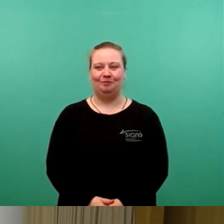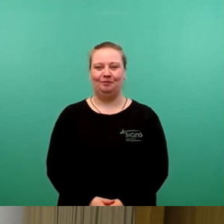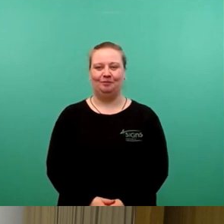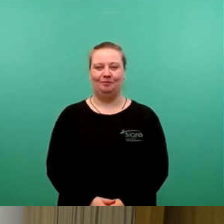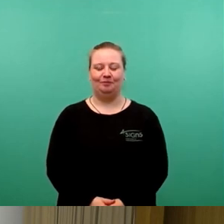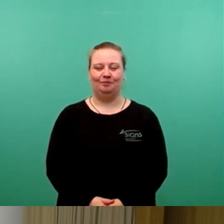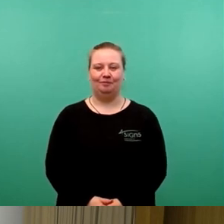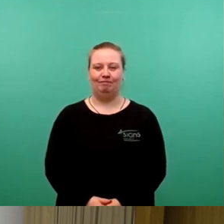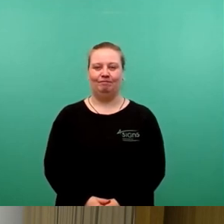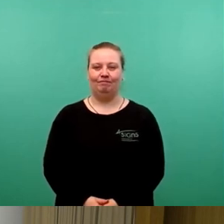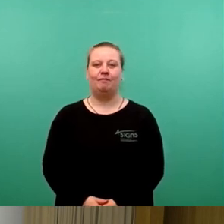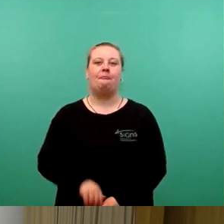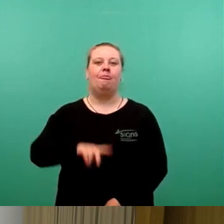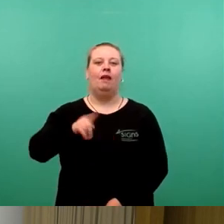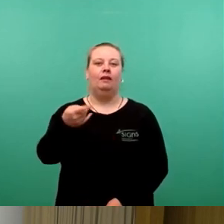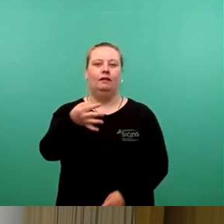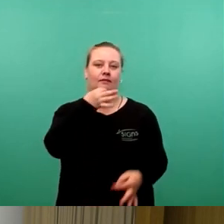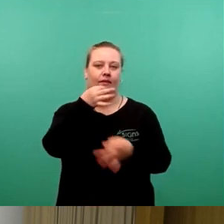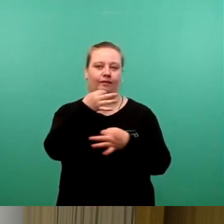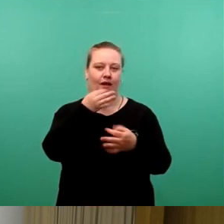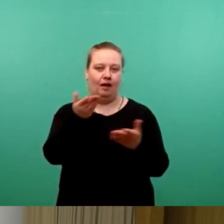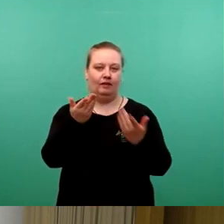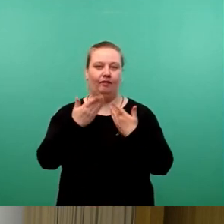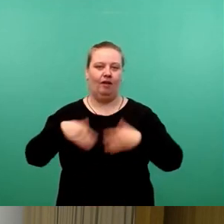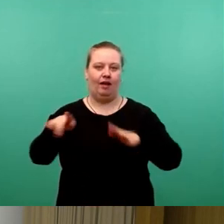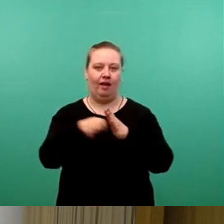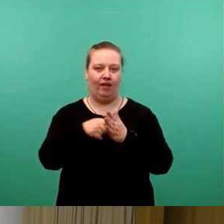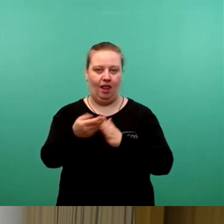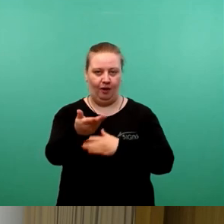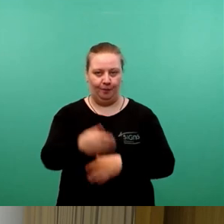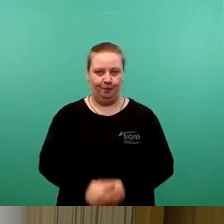Als nächster frage der Fraktion Freie Wähler, Freie Bürger, Herr Nietzsche.